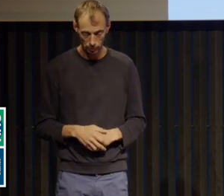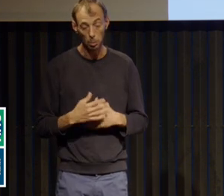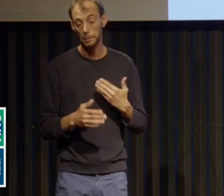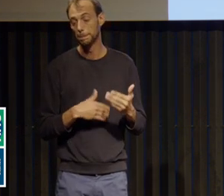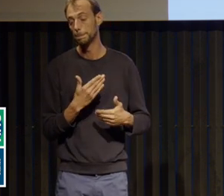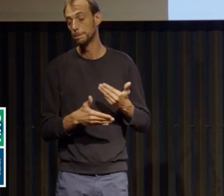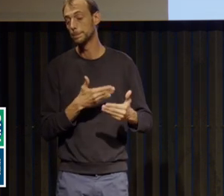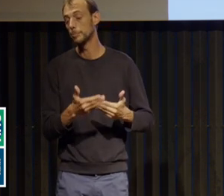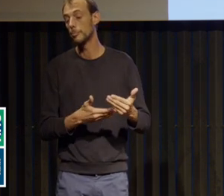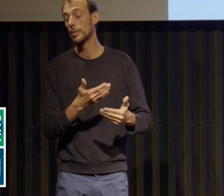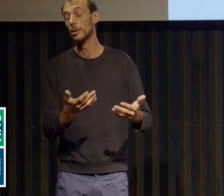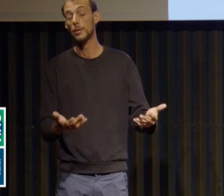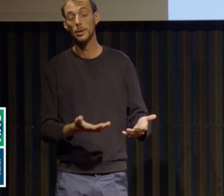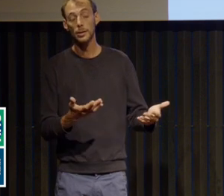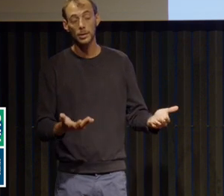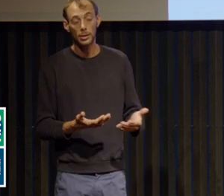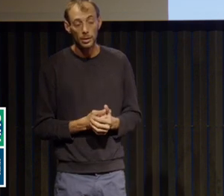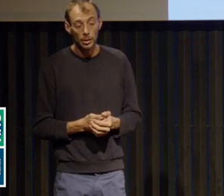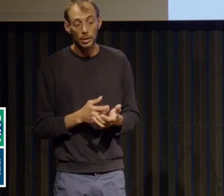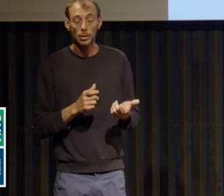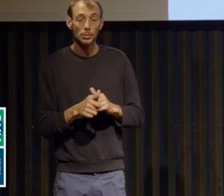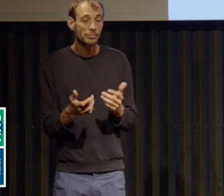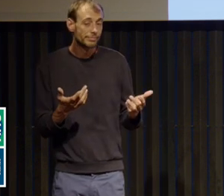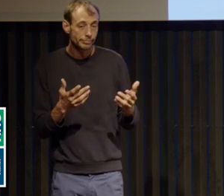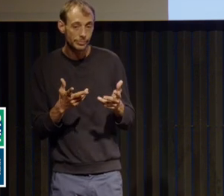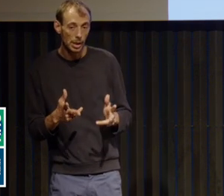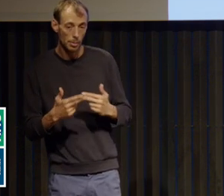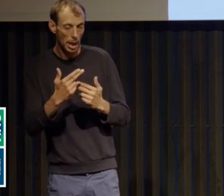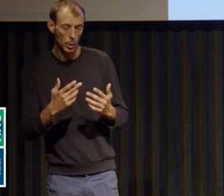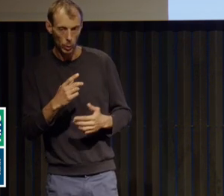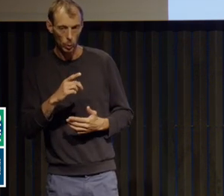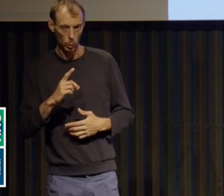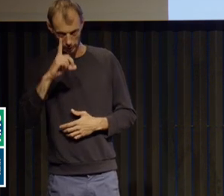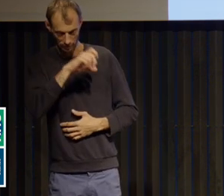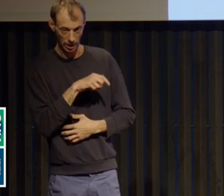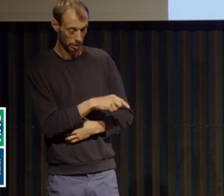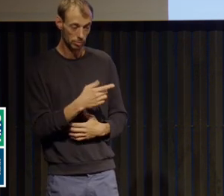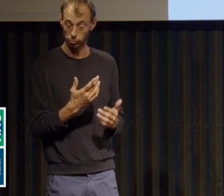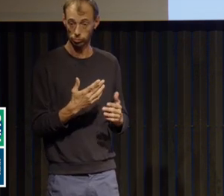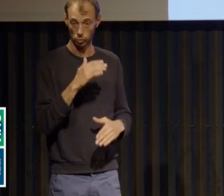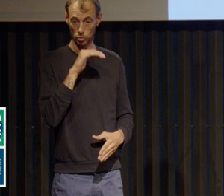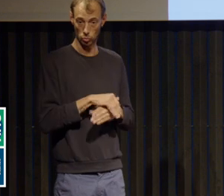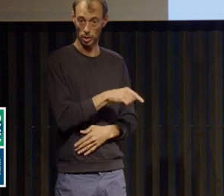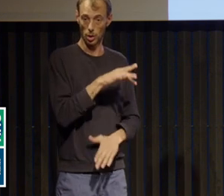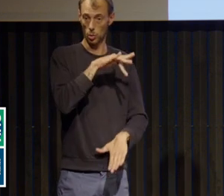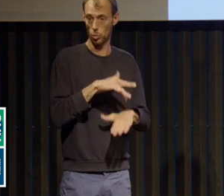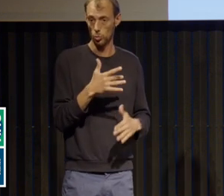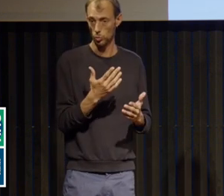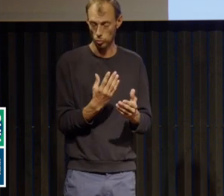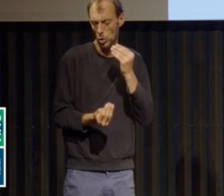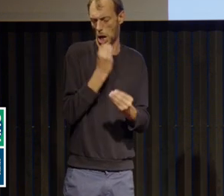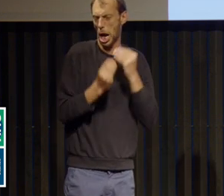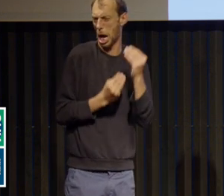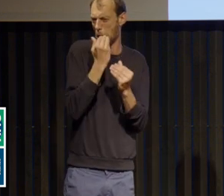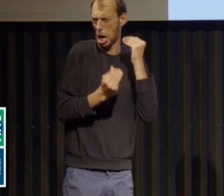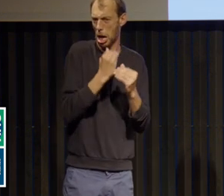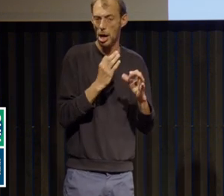du compte, dans une période un peu vespérale, vers le soir, elle commence à faire des crises d'hyperphagie et de boulimie, c'est-à-dire tantôt avec des